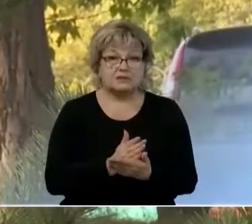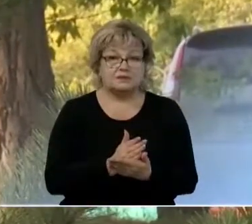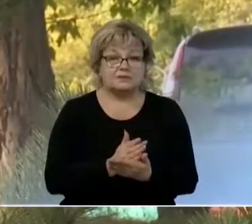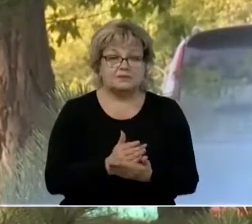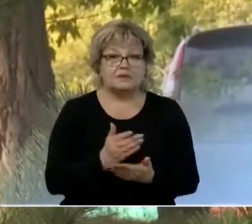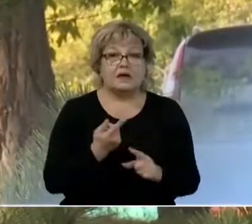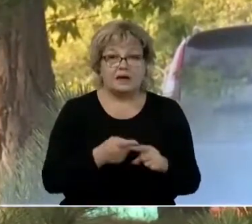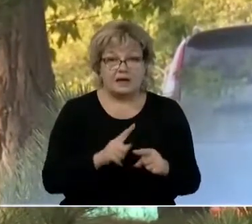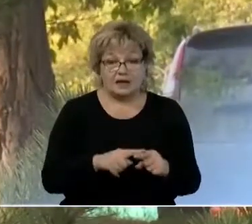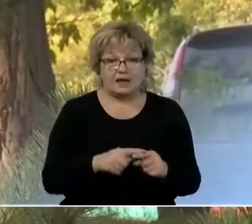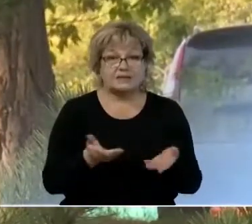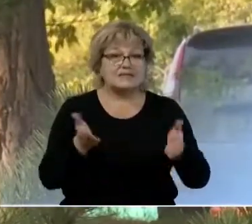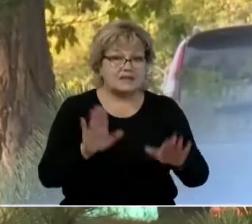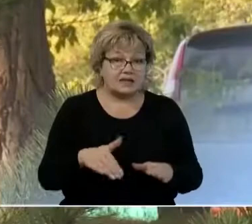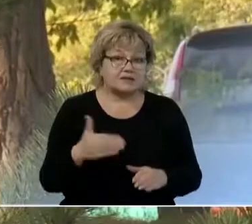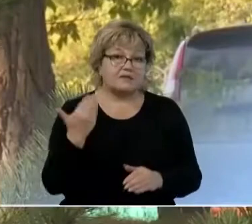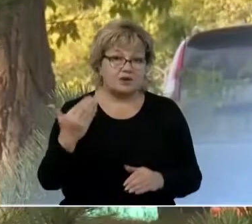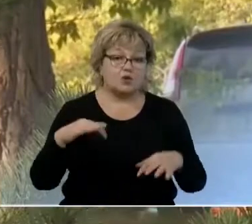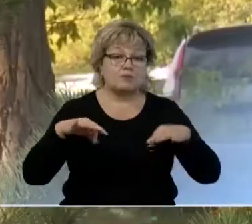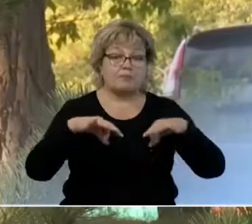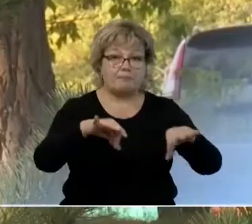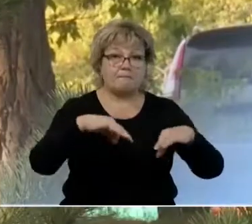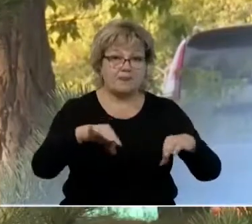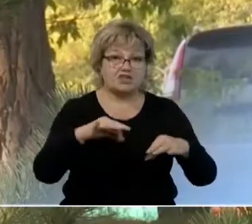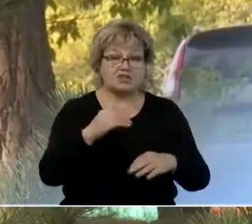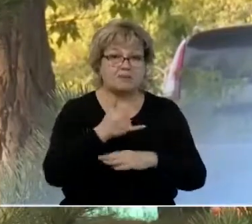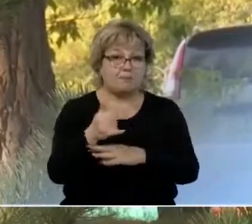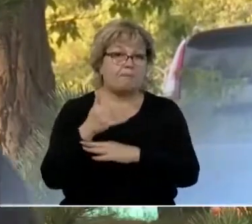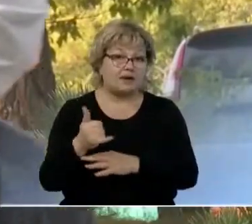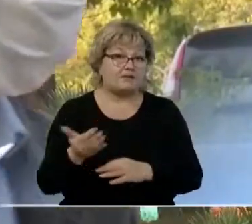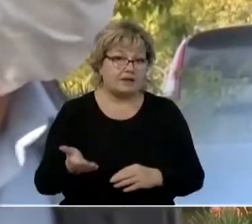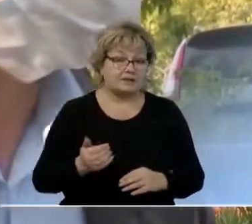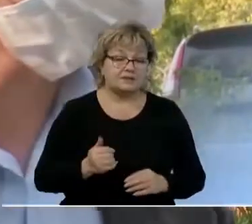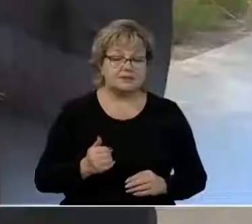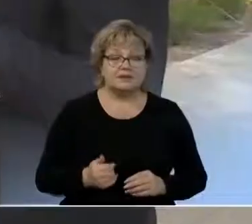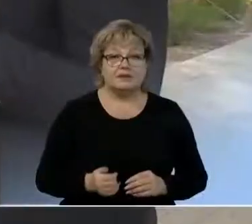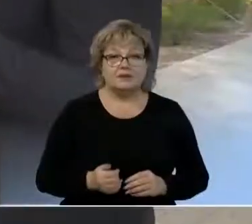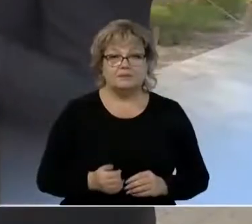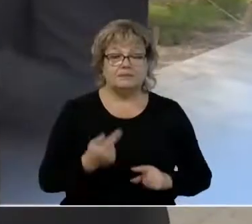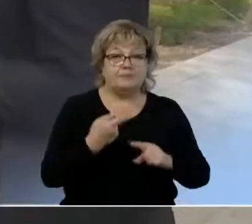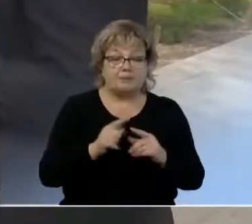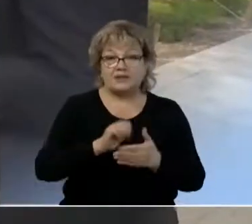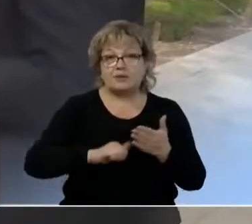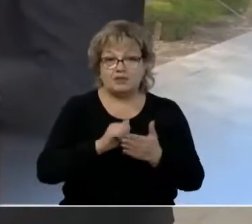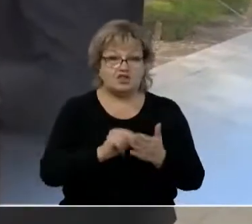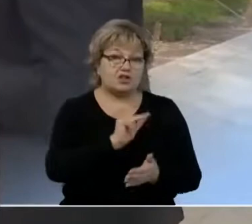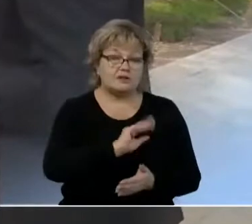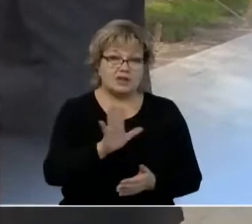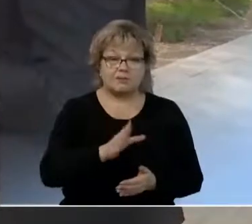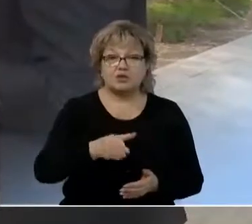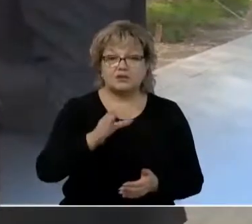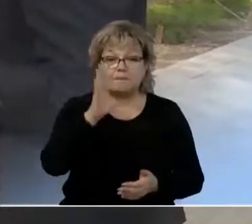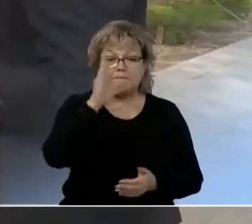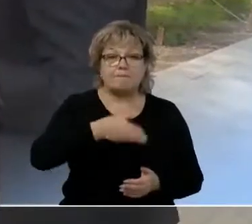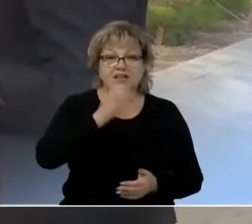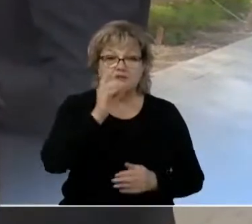следствие именно того, что здесь ездит поливомоечная машина. По этой же причине не работает питьевой